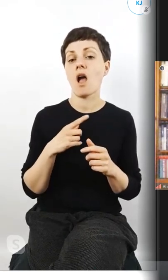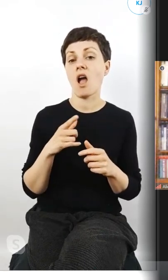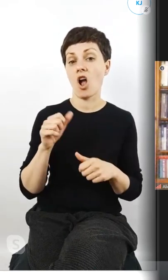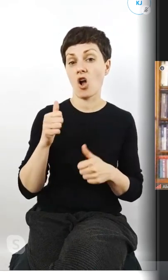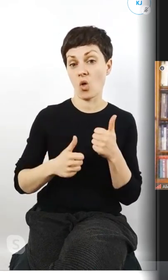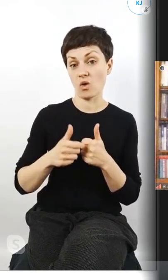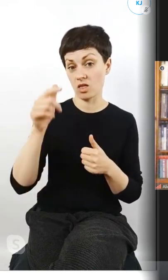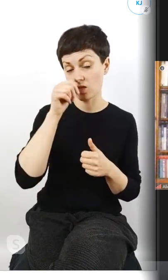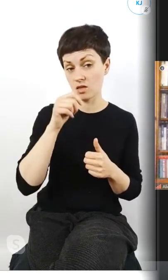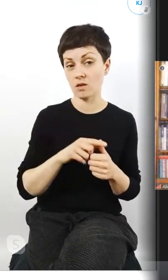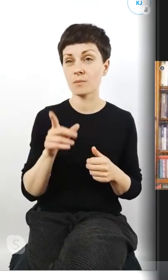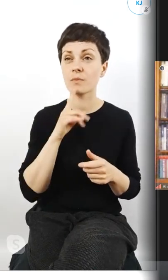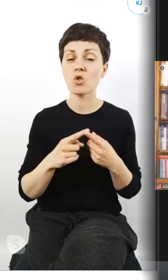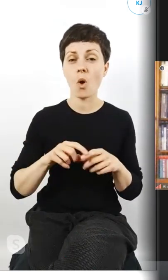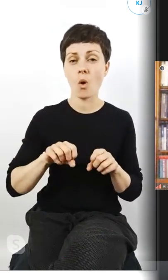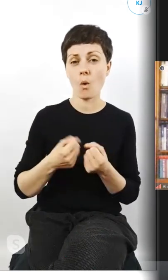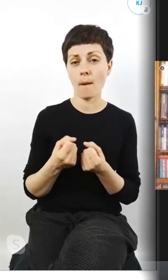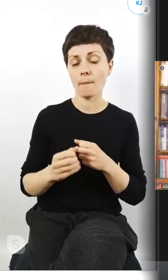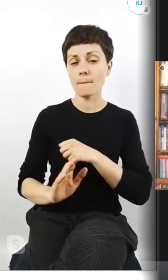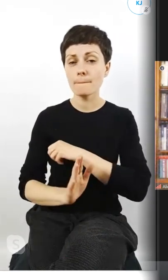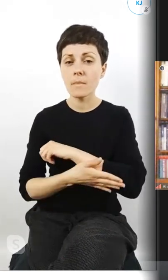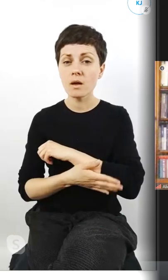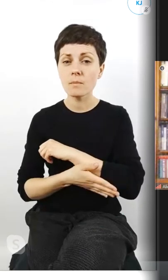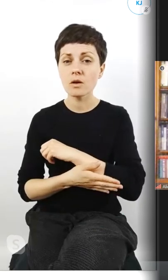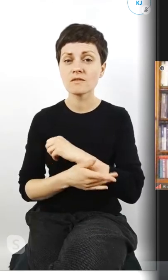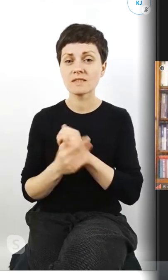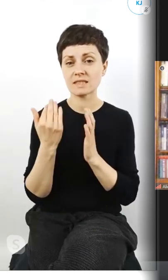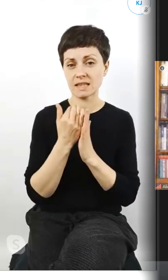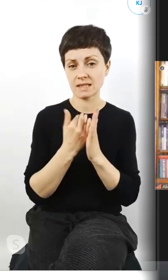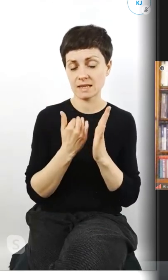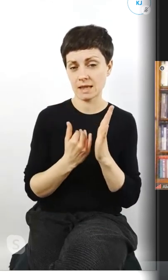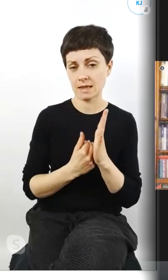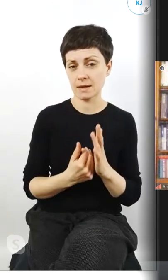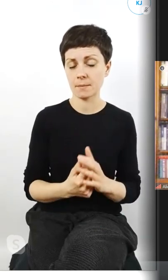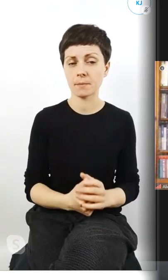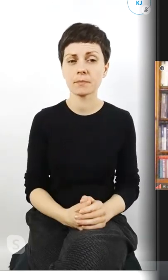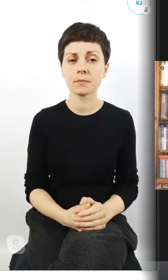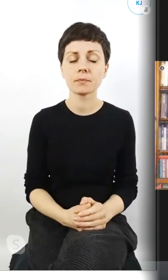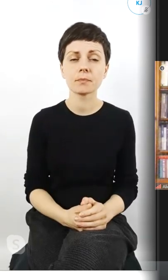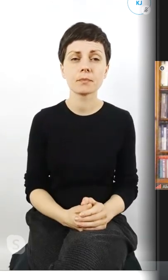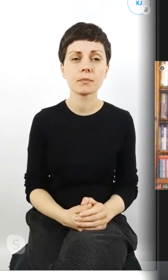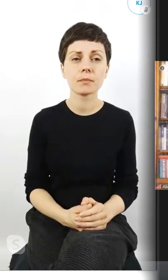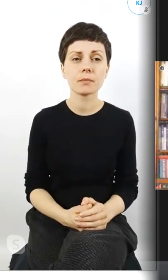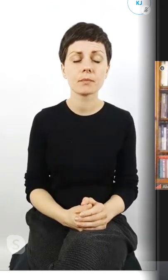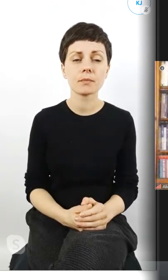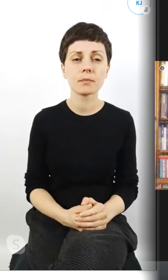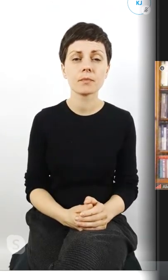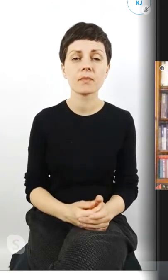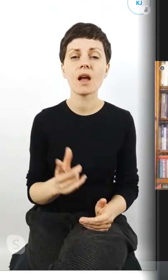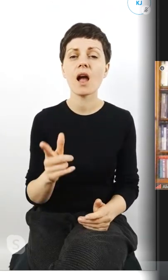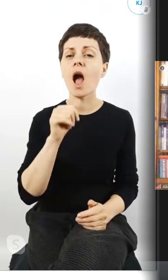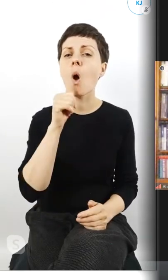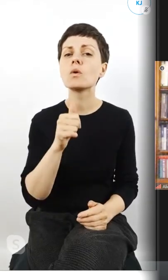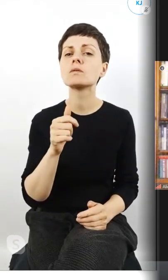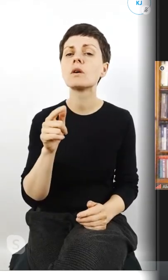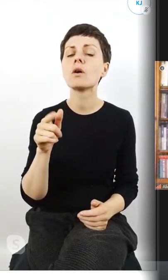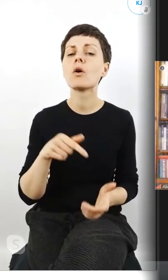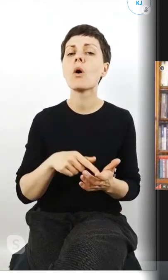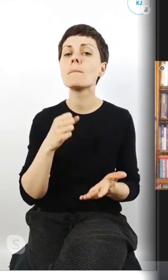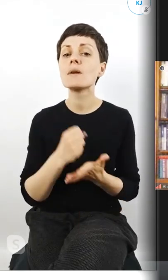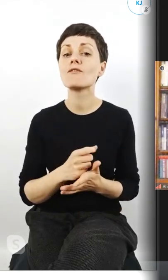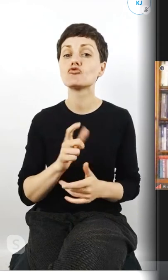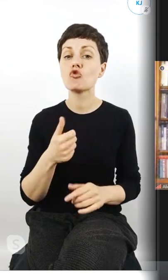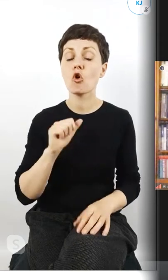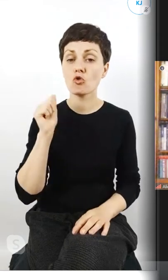łamiąc podstawowe jakby zasady te europejskie prawa i co roku